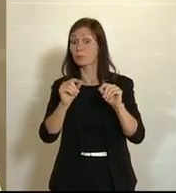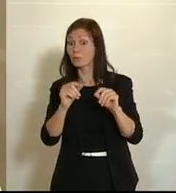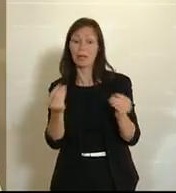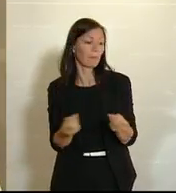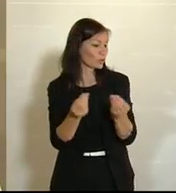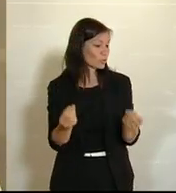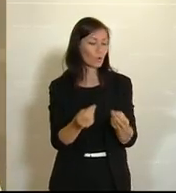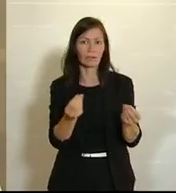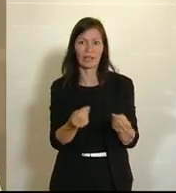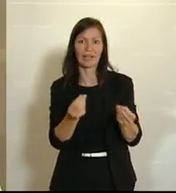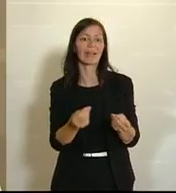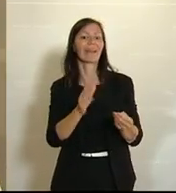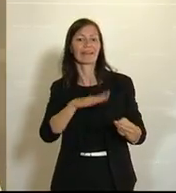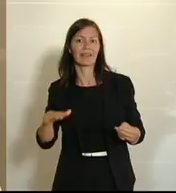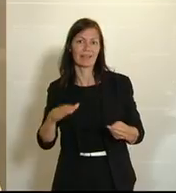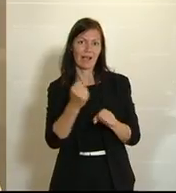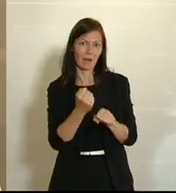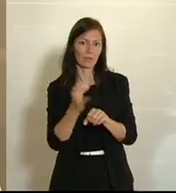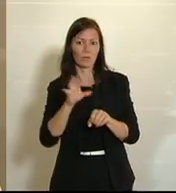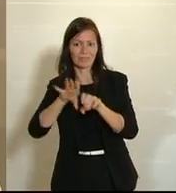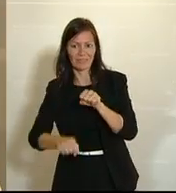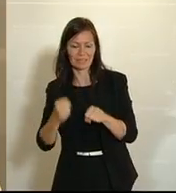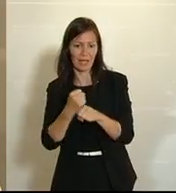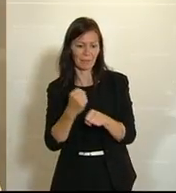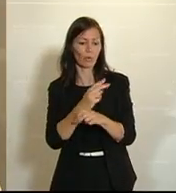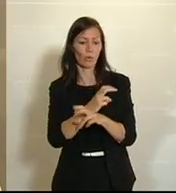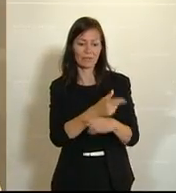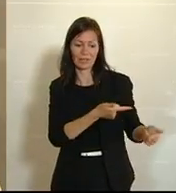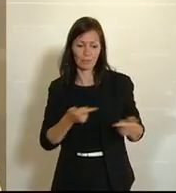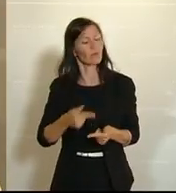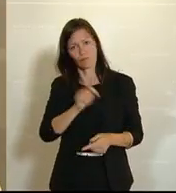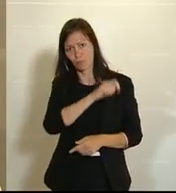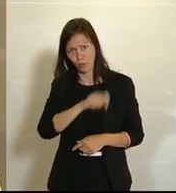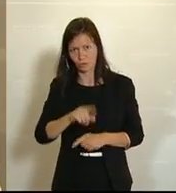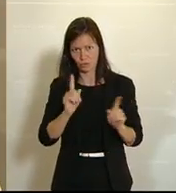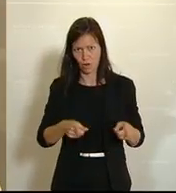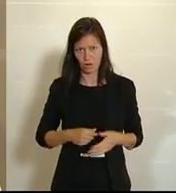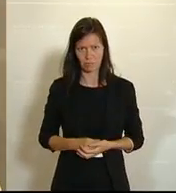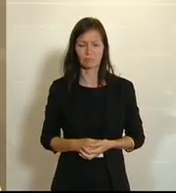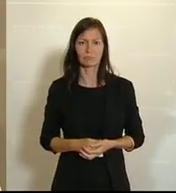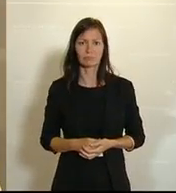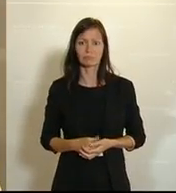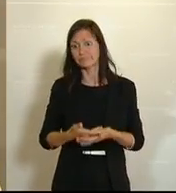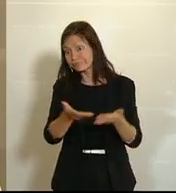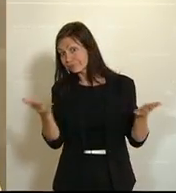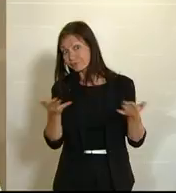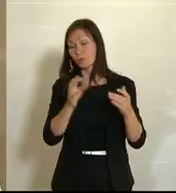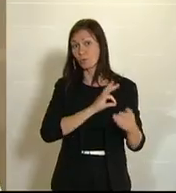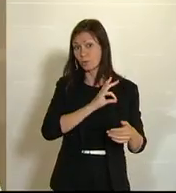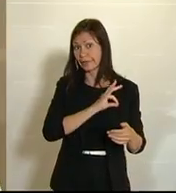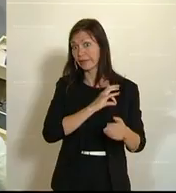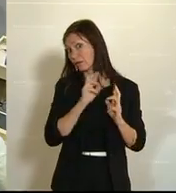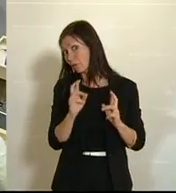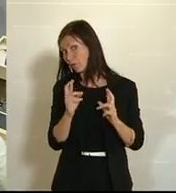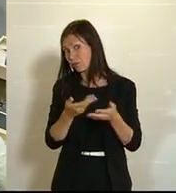durch Zwangs oder Kinderarbeit hergestellt wurden, nicht mehr nach Österreich importiert werden können. Werte Kolleginnen und Kollegen, ich